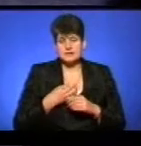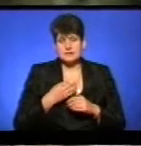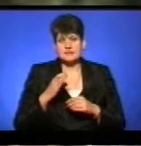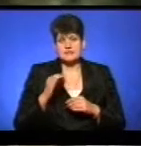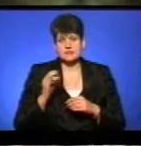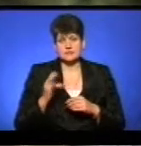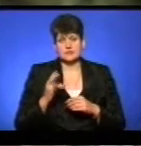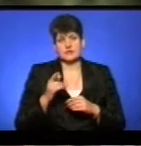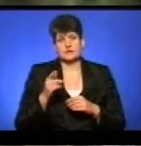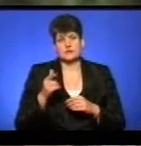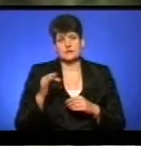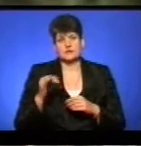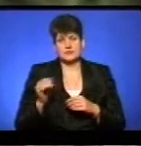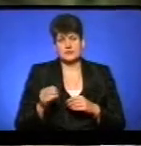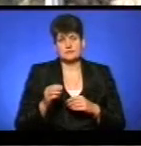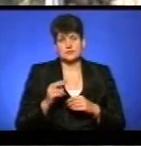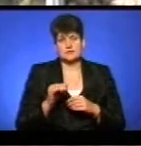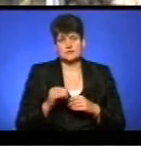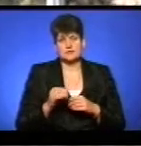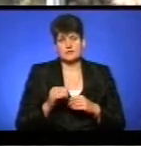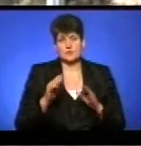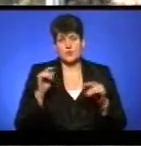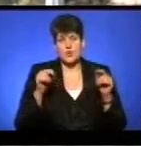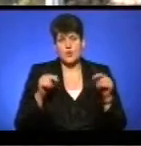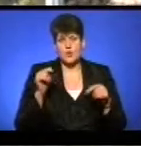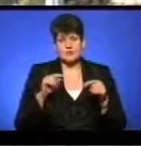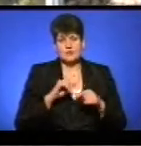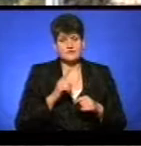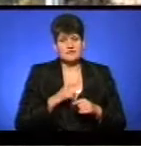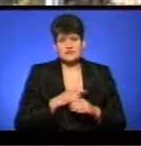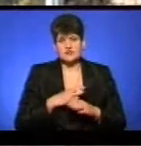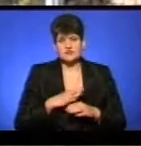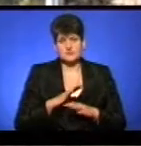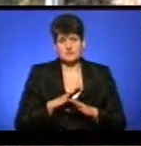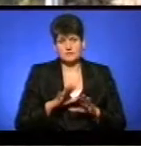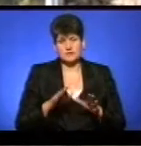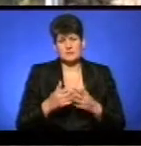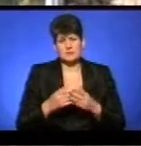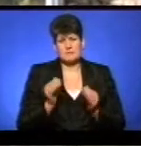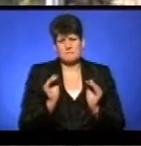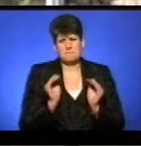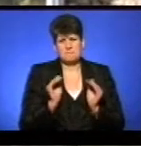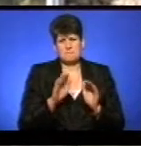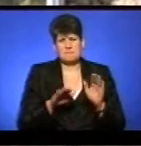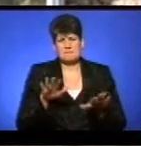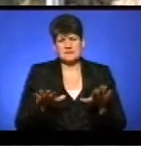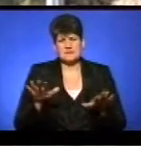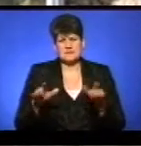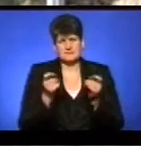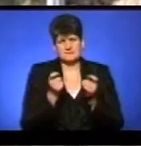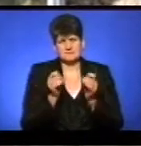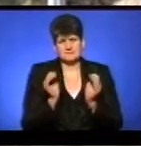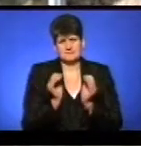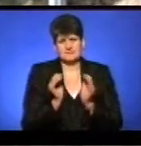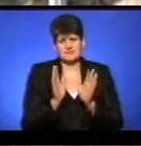обласного гідрометеоцентру Оксана Озимків. «Опадів сильних не чекаємо, проте десь місцями по області, в градаціях невеликих все